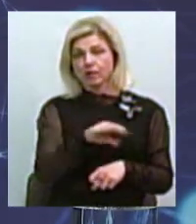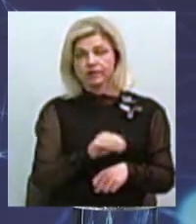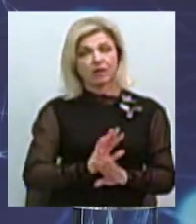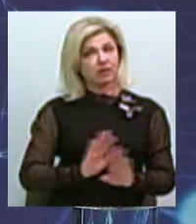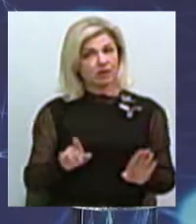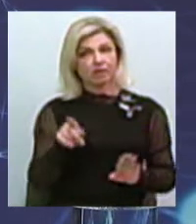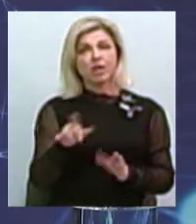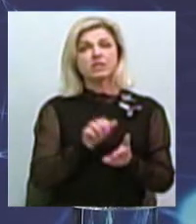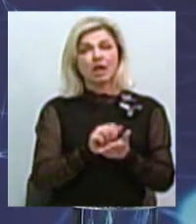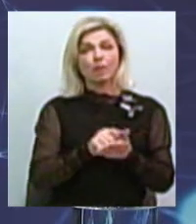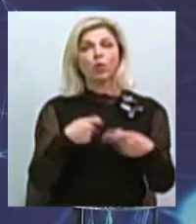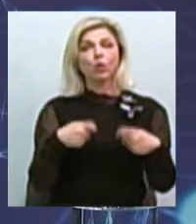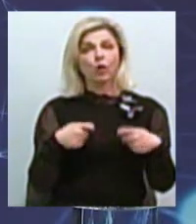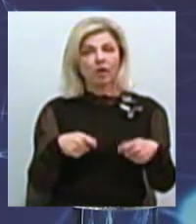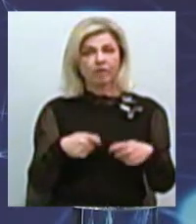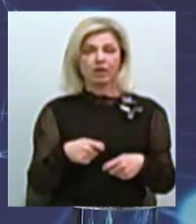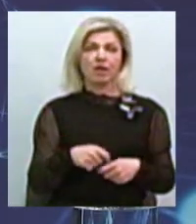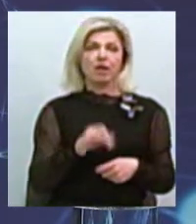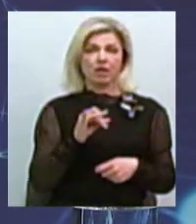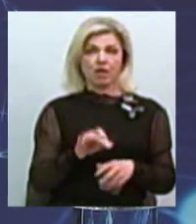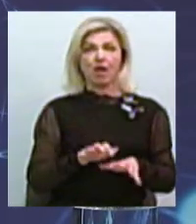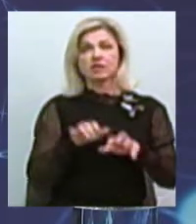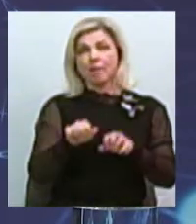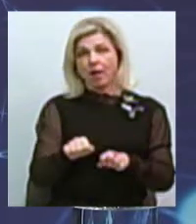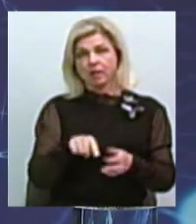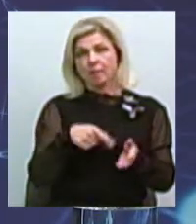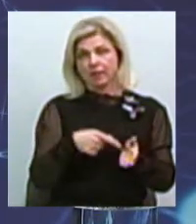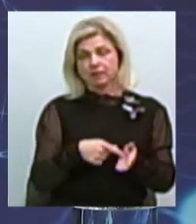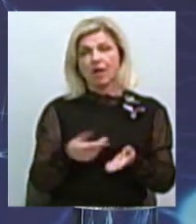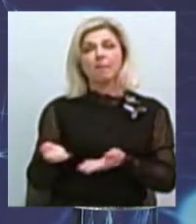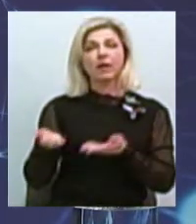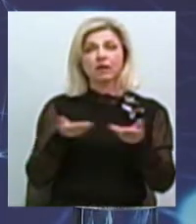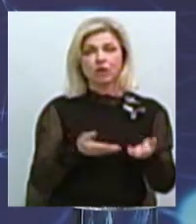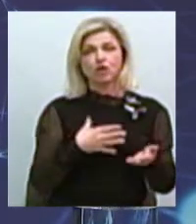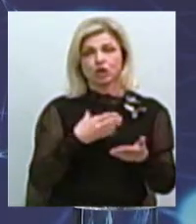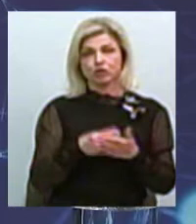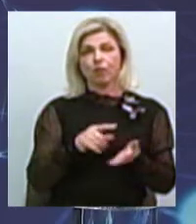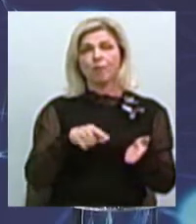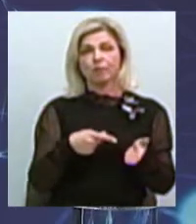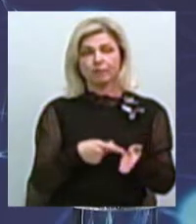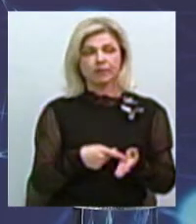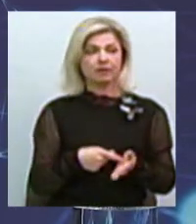торгівлею, вони запрошували до своїх місць